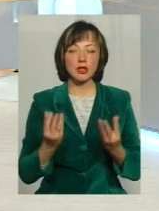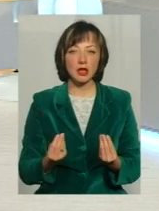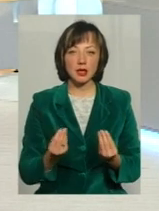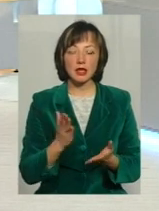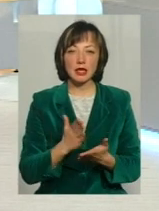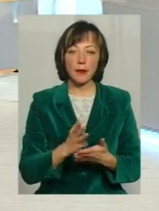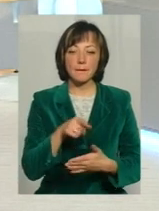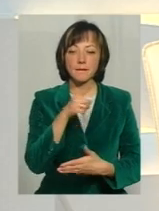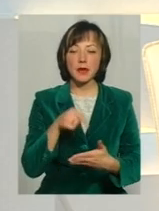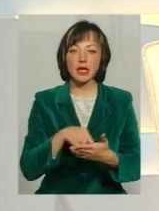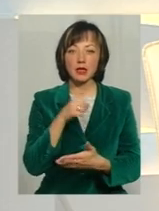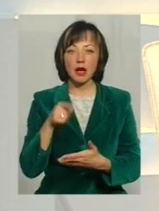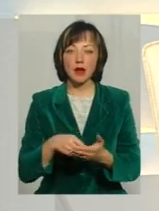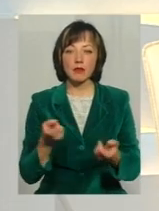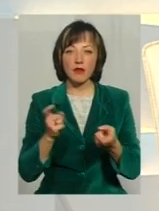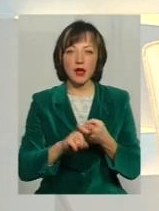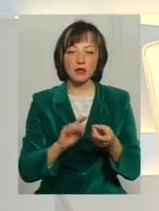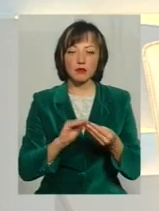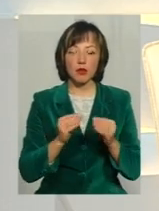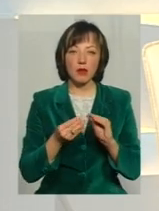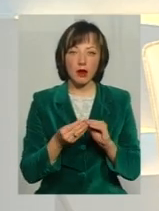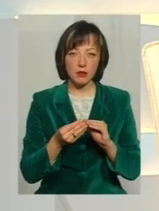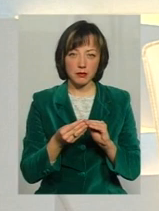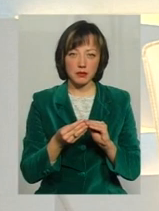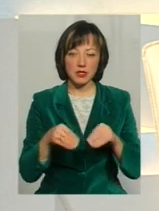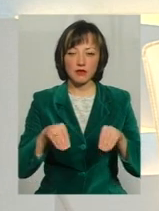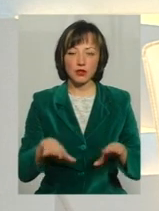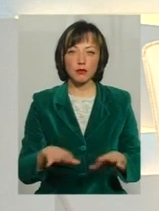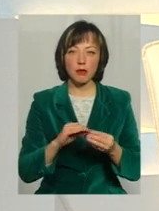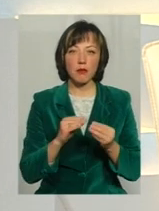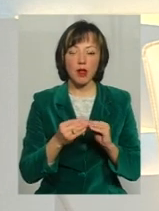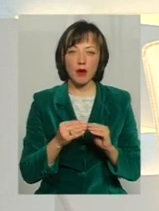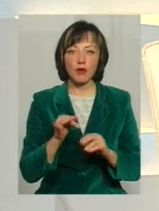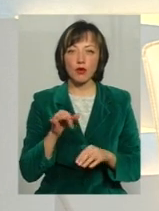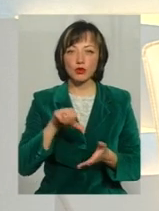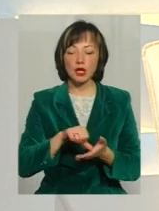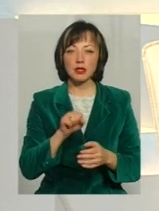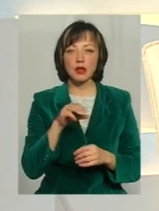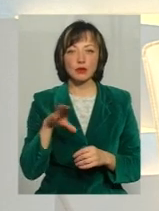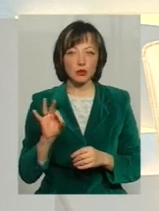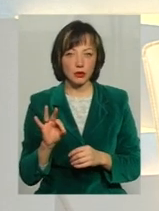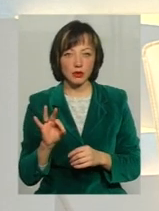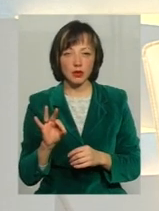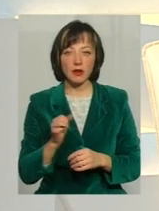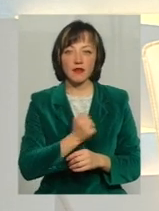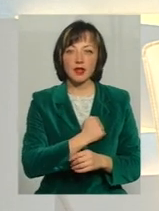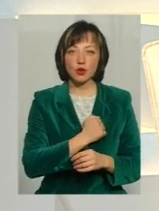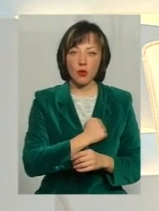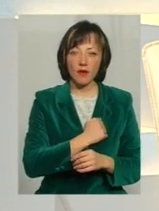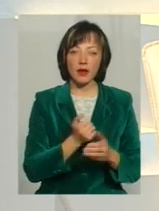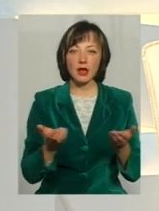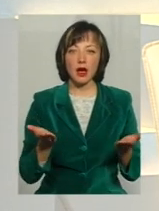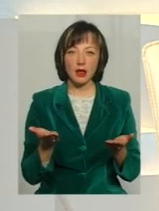є питань, пов'язаних з проблем З вирішенням проблем учасників АТО Військових,